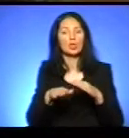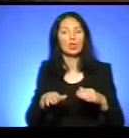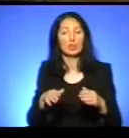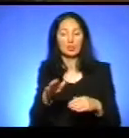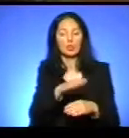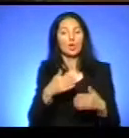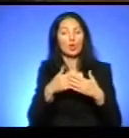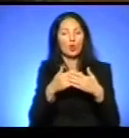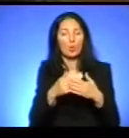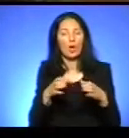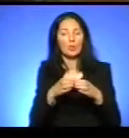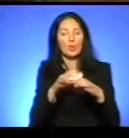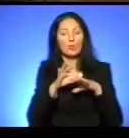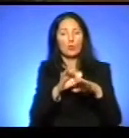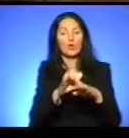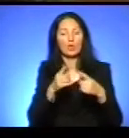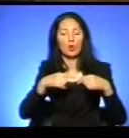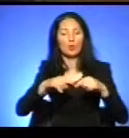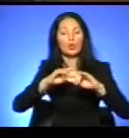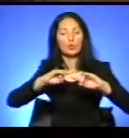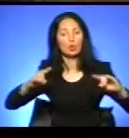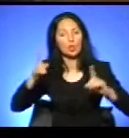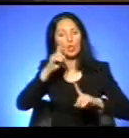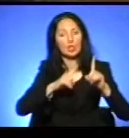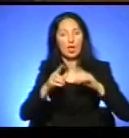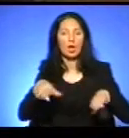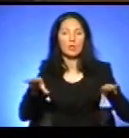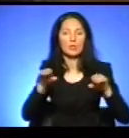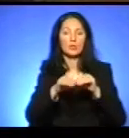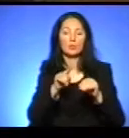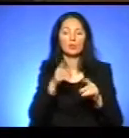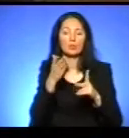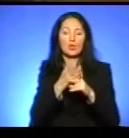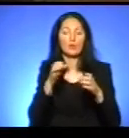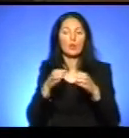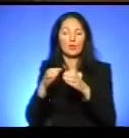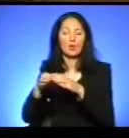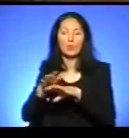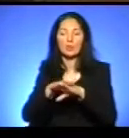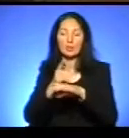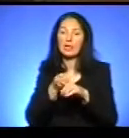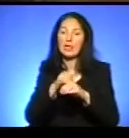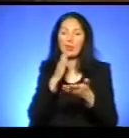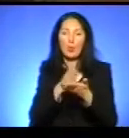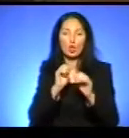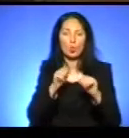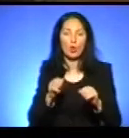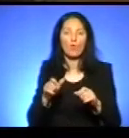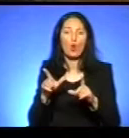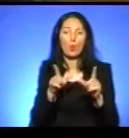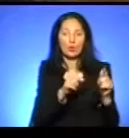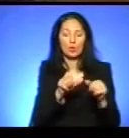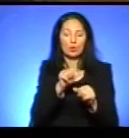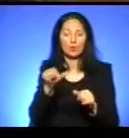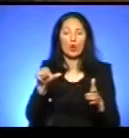провели круглі столи, наради, спільно з пільговими категоріями населення, мають право на проїзд, зокрема,